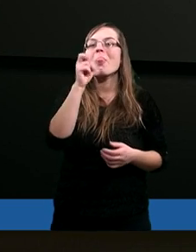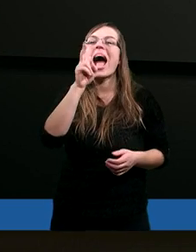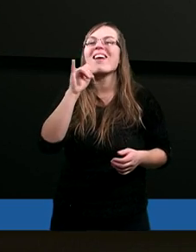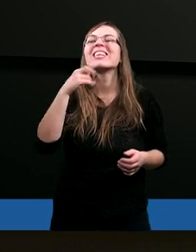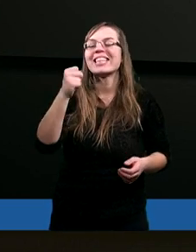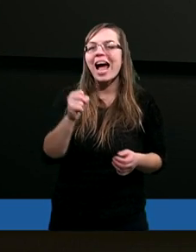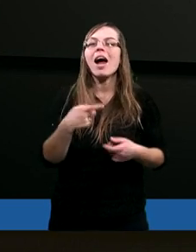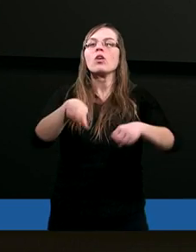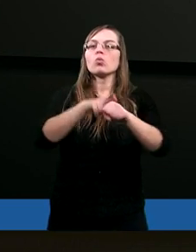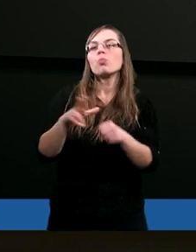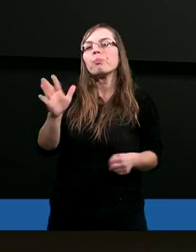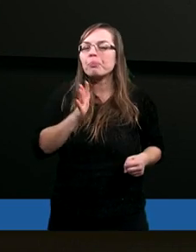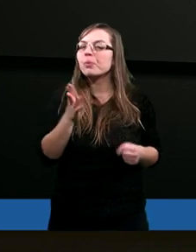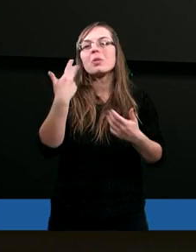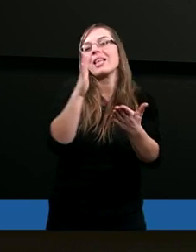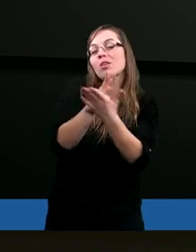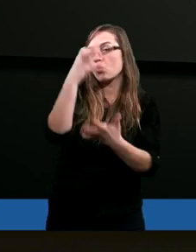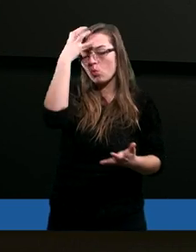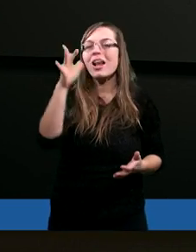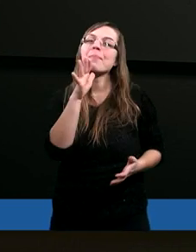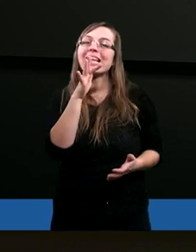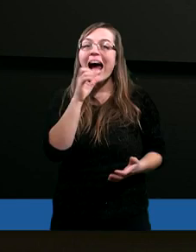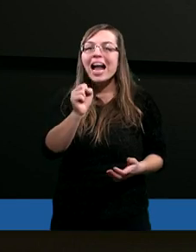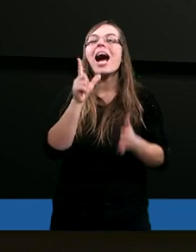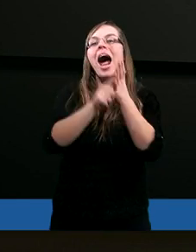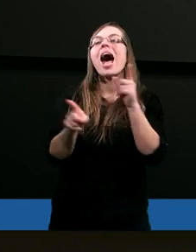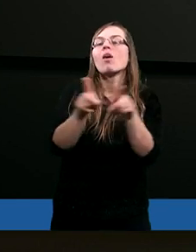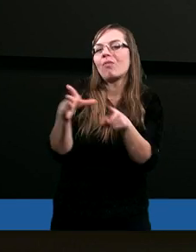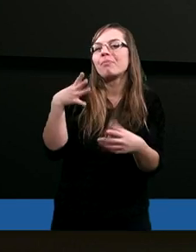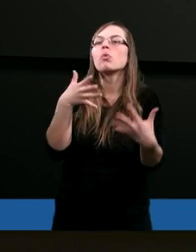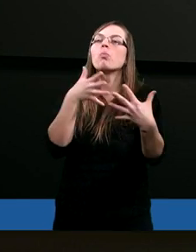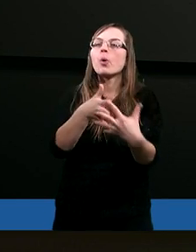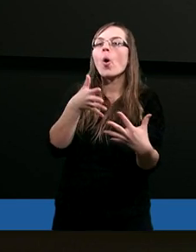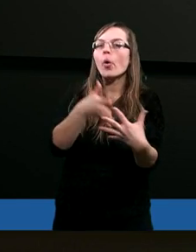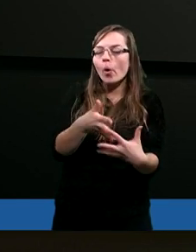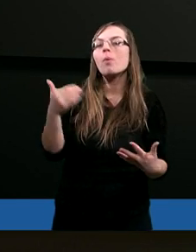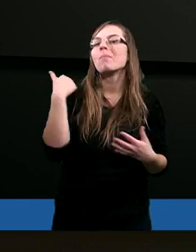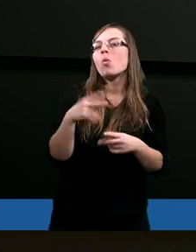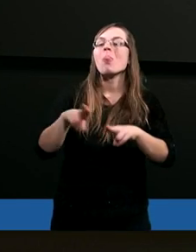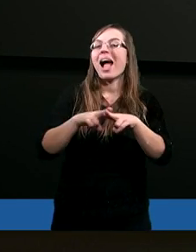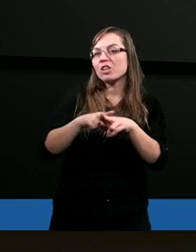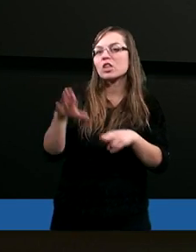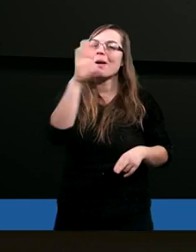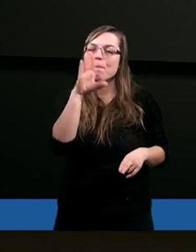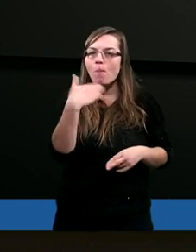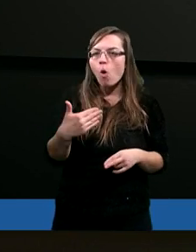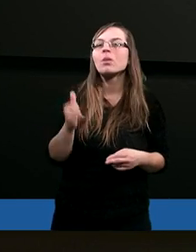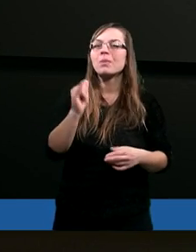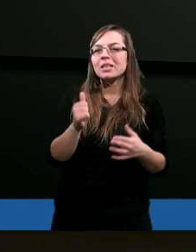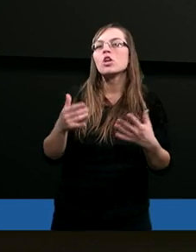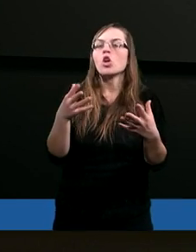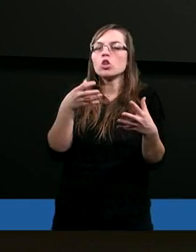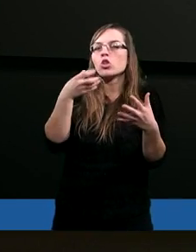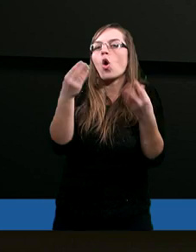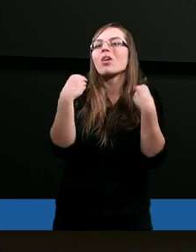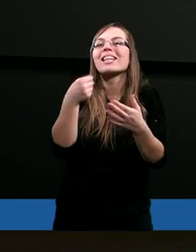który był nie tylko królem Izraela, ale był prorokiem, był narzędziem Bożym w dostarczaniu